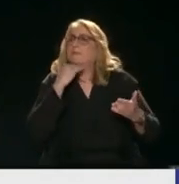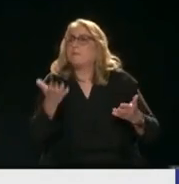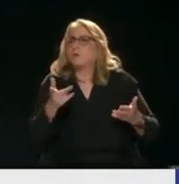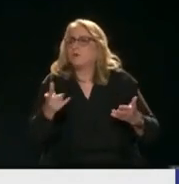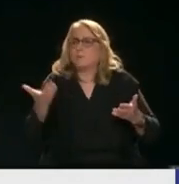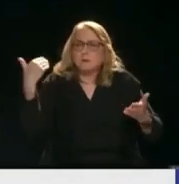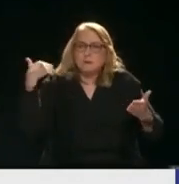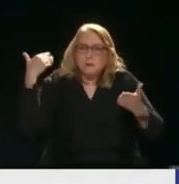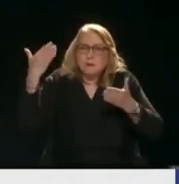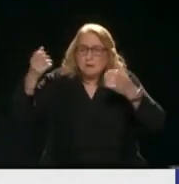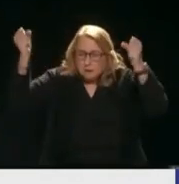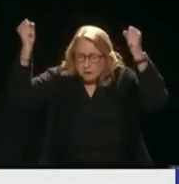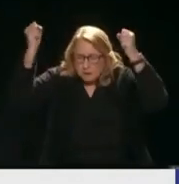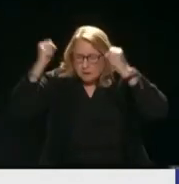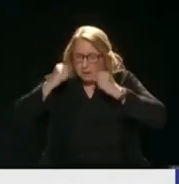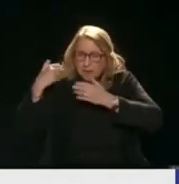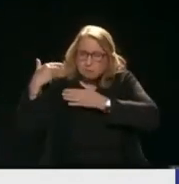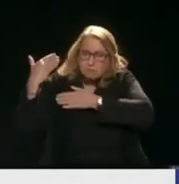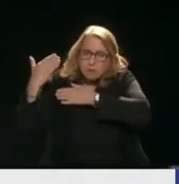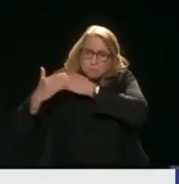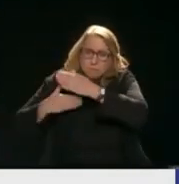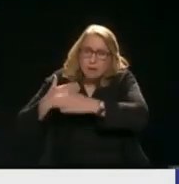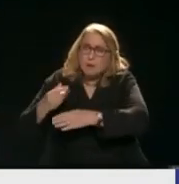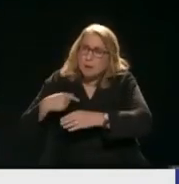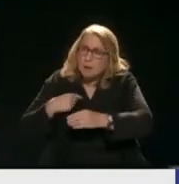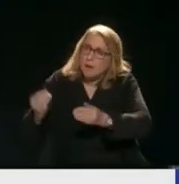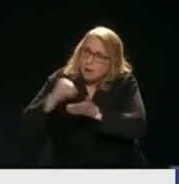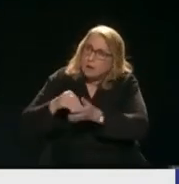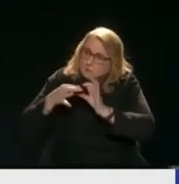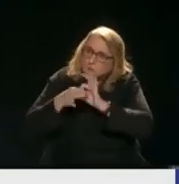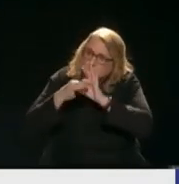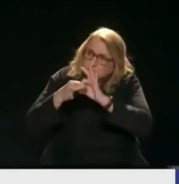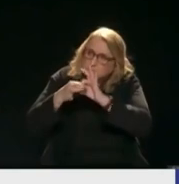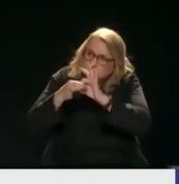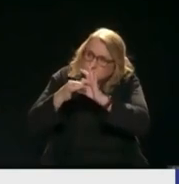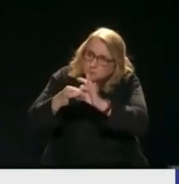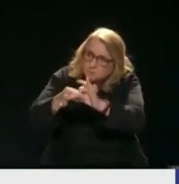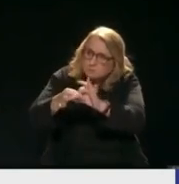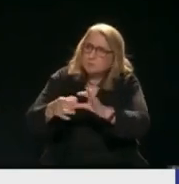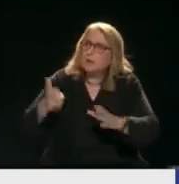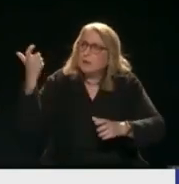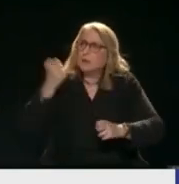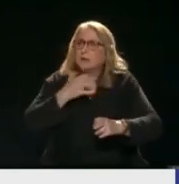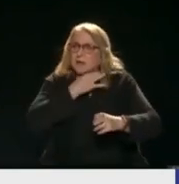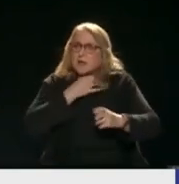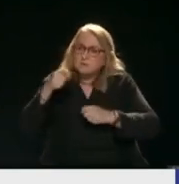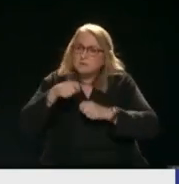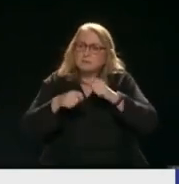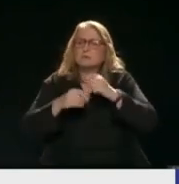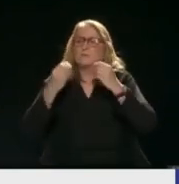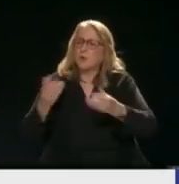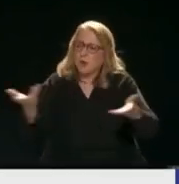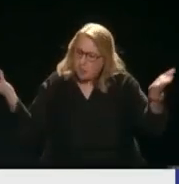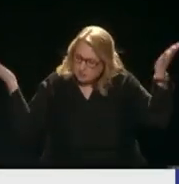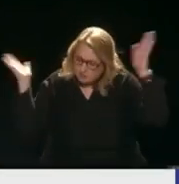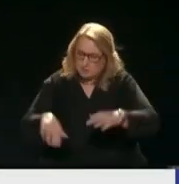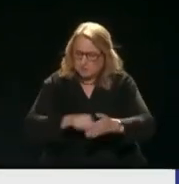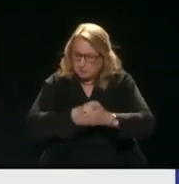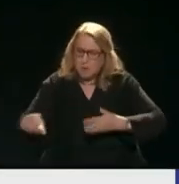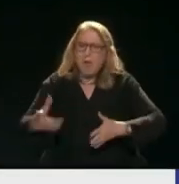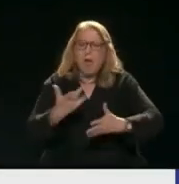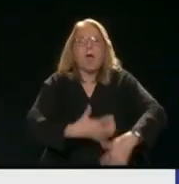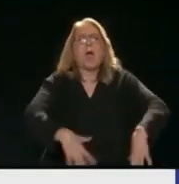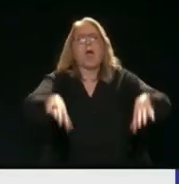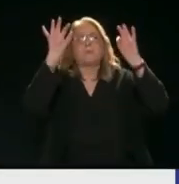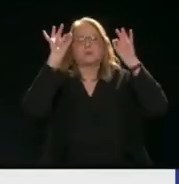αυτό Προτιμώ να τον κρεμίσω Και να φτιάξω κάτι νέο Το οποίο θα έχει τις βάσεις Θα έχει ισότητα Μου είπατε για ίσες ευκαιρίες Όχι